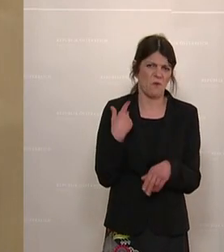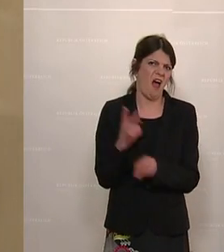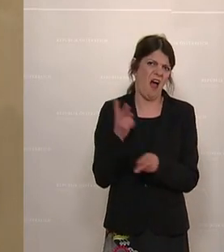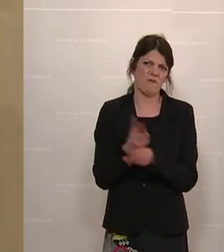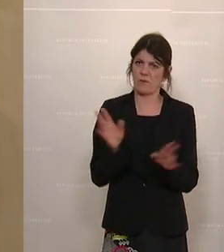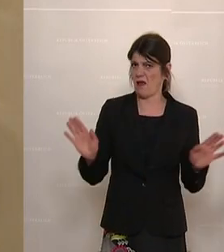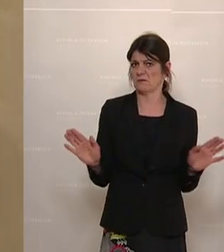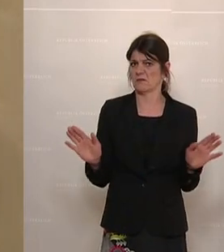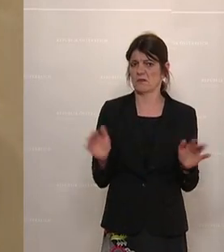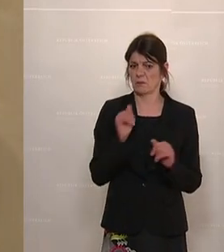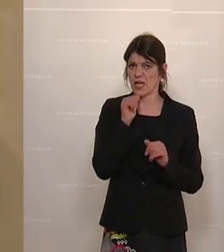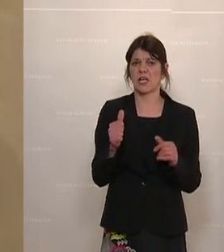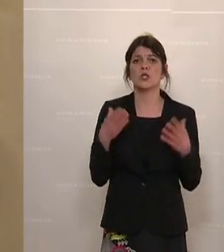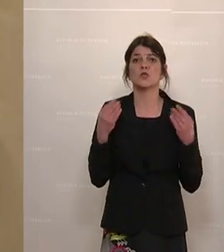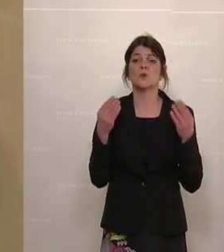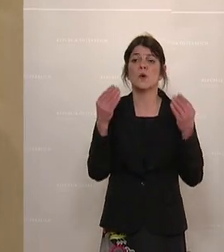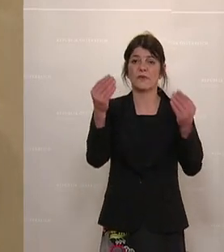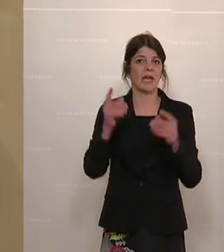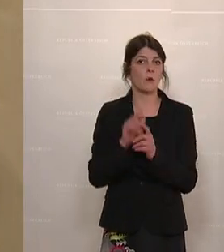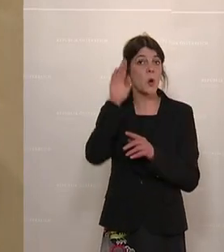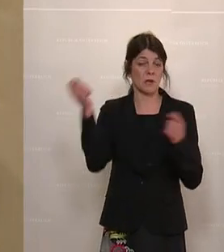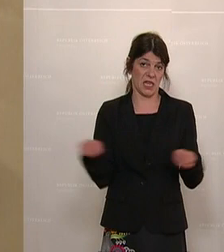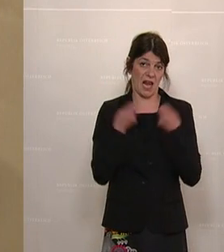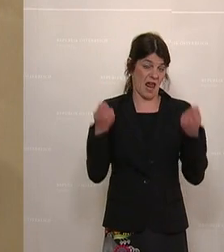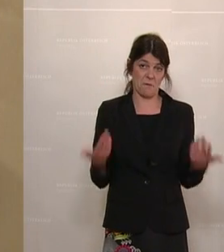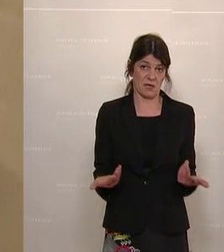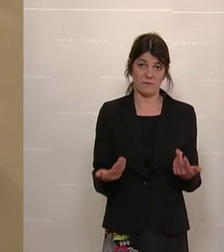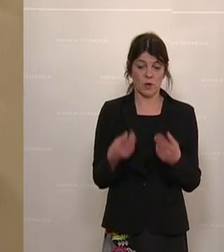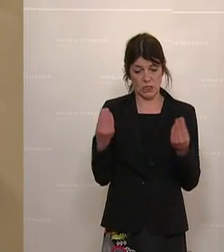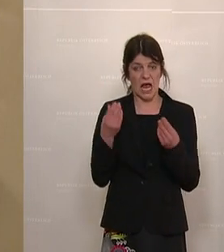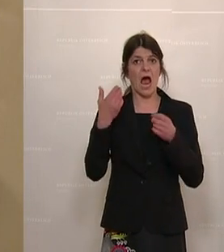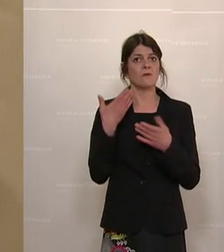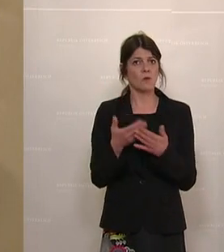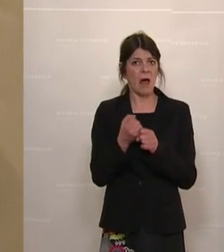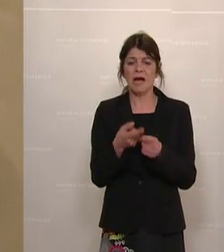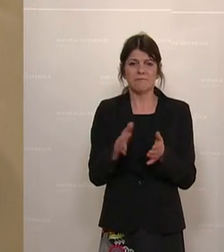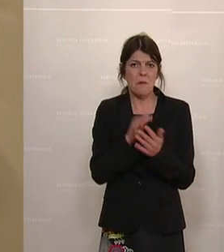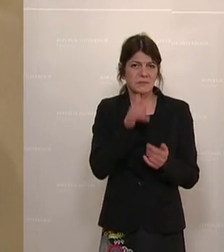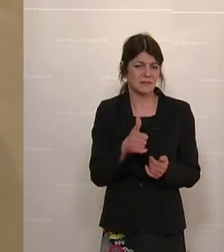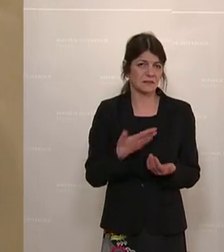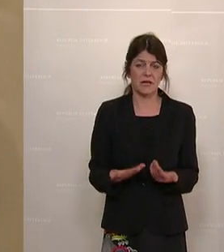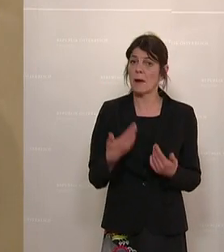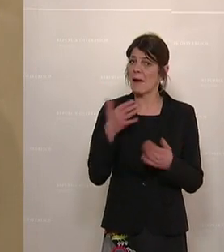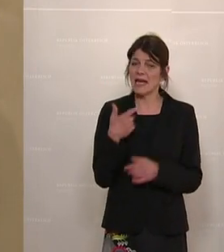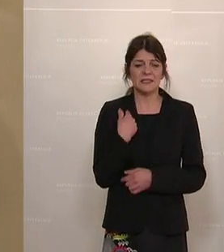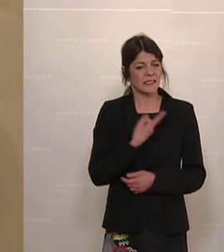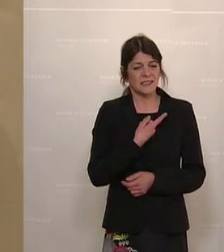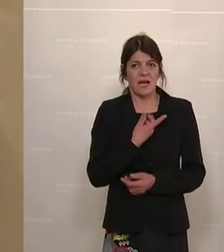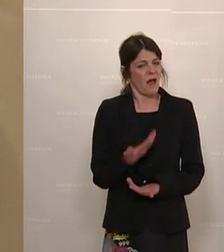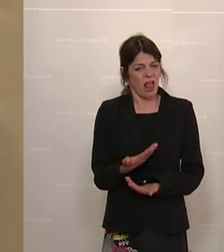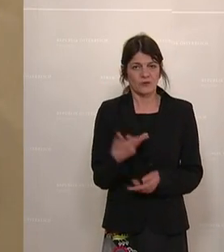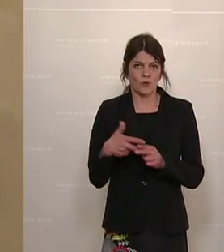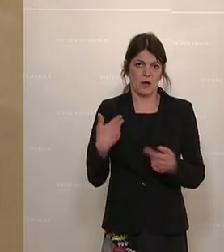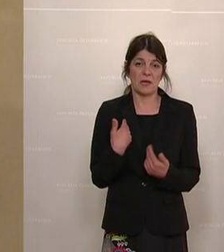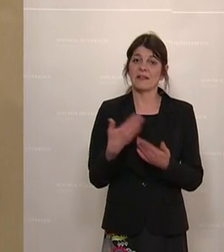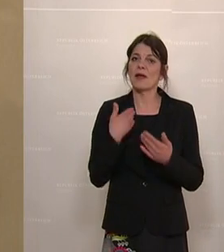aufpassen, ob wir da nicht übers Ziel hinausschießen und auch Dinge machen, die in Wirklichkeit so nicht funktionieren. Aber was mich am meisten stört und deswegen habe ich mich jetzt noch einmal